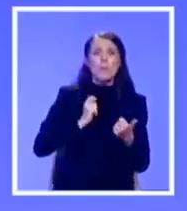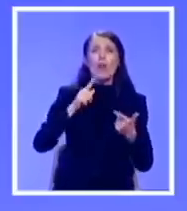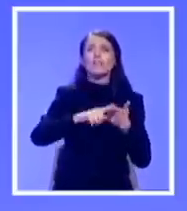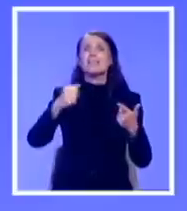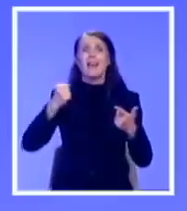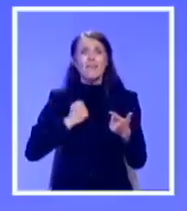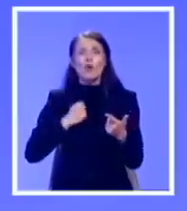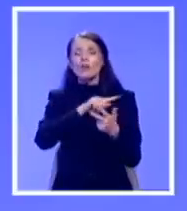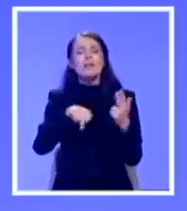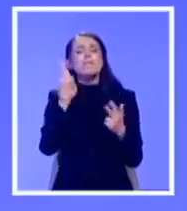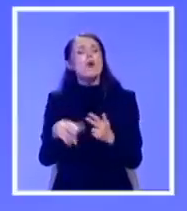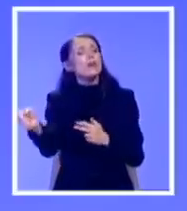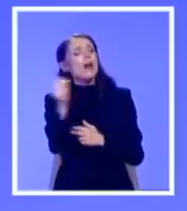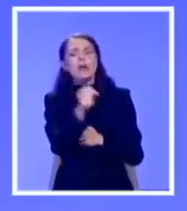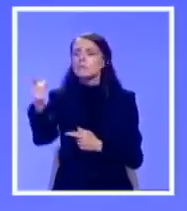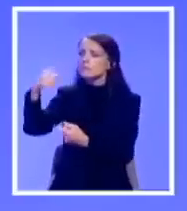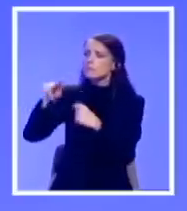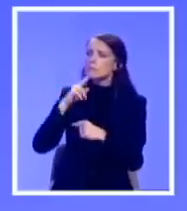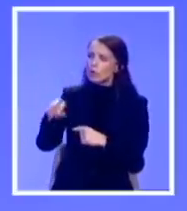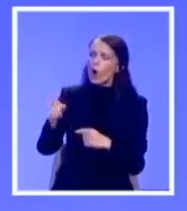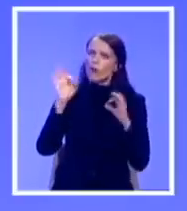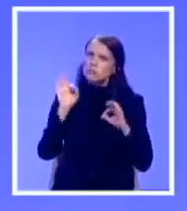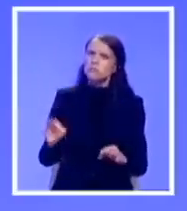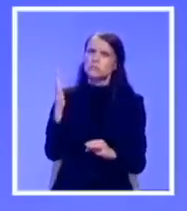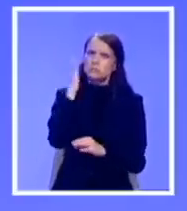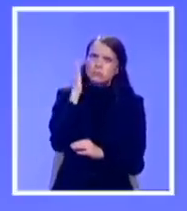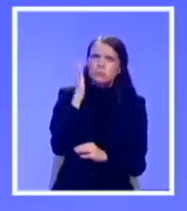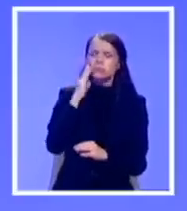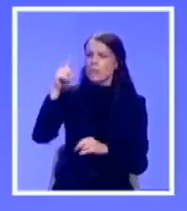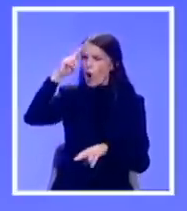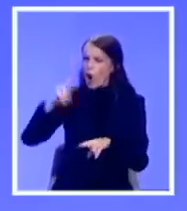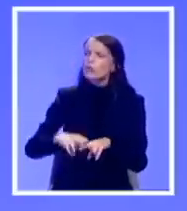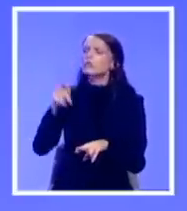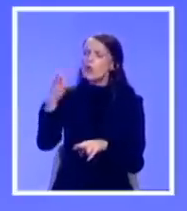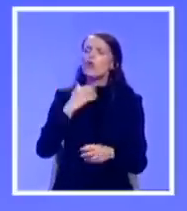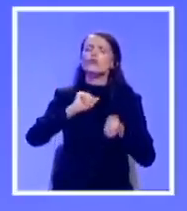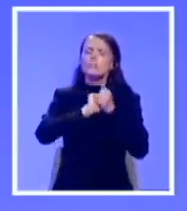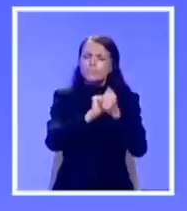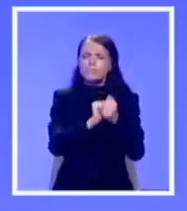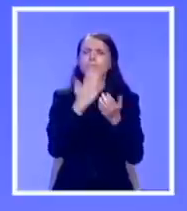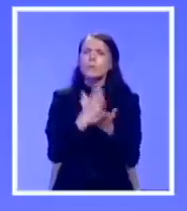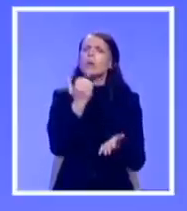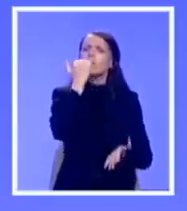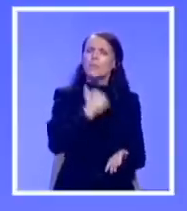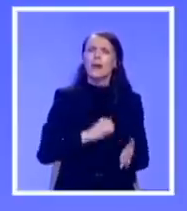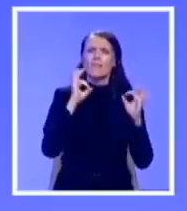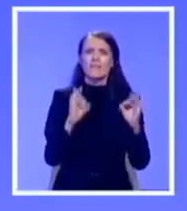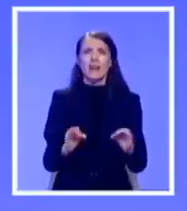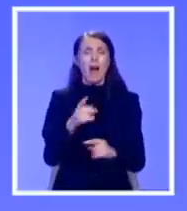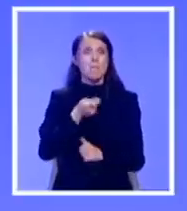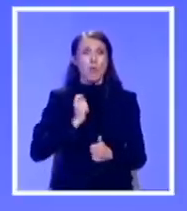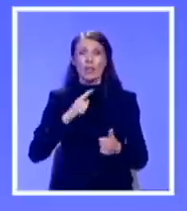koji imaju lični integritet, ljudi koji su odlučni, bez kompromisa, da vode borbu za pravdu i pravičnost. Sama policija,